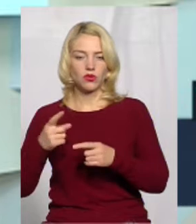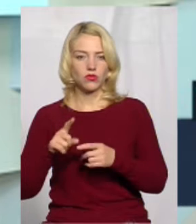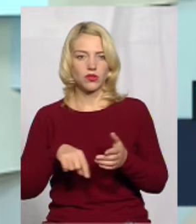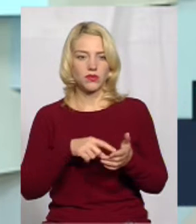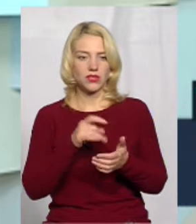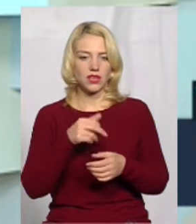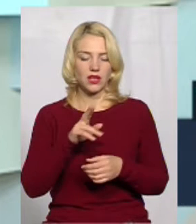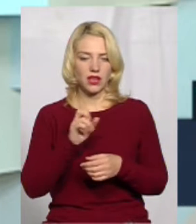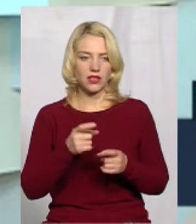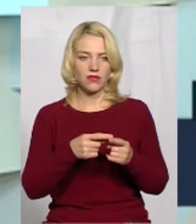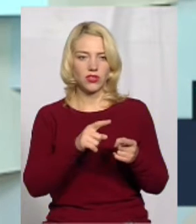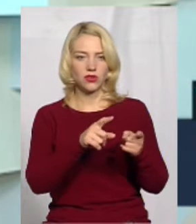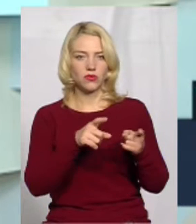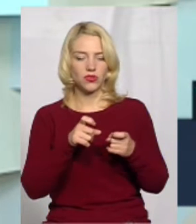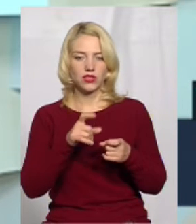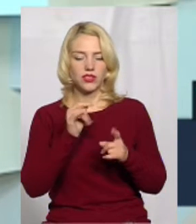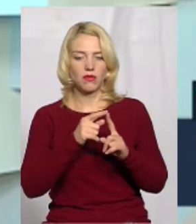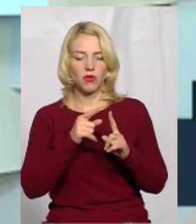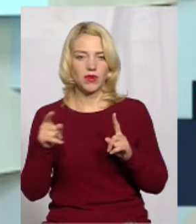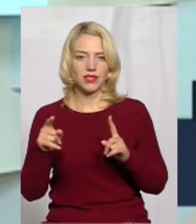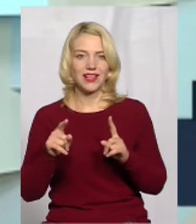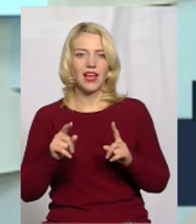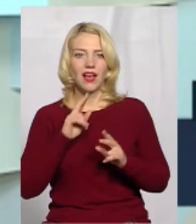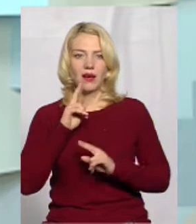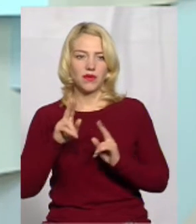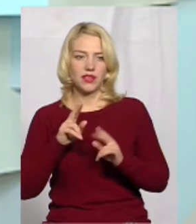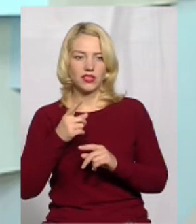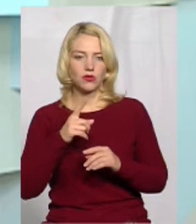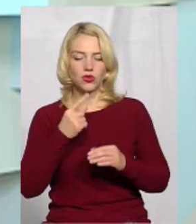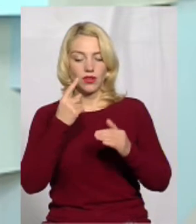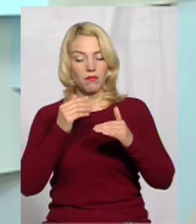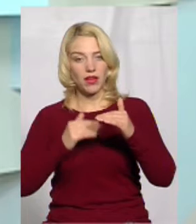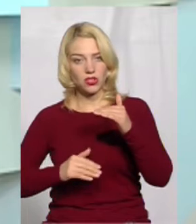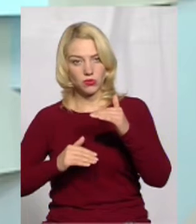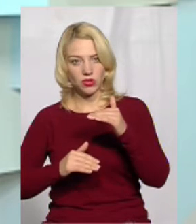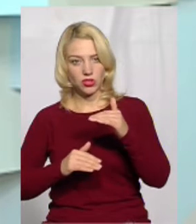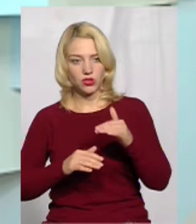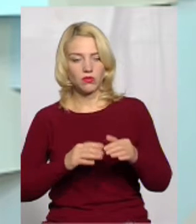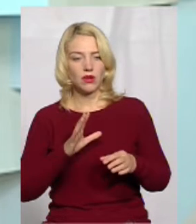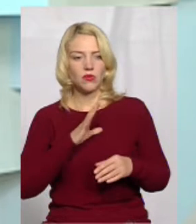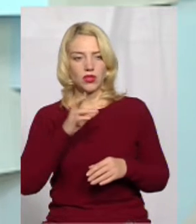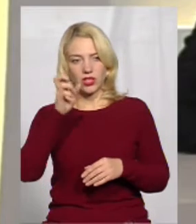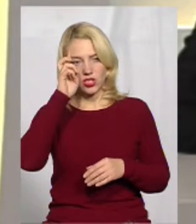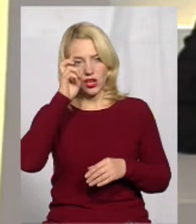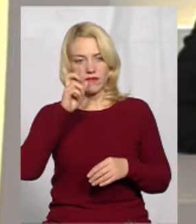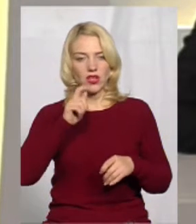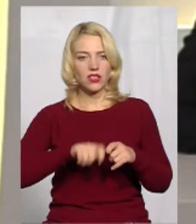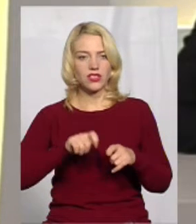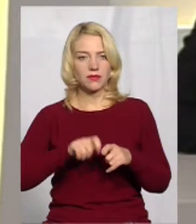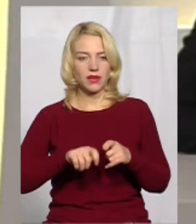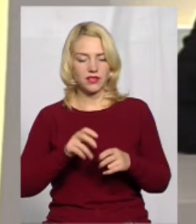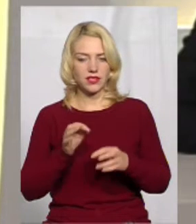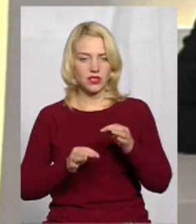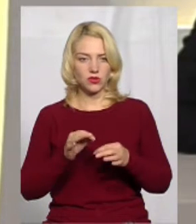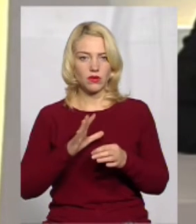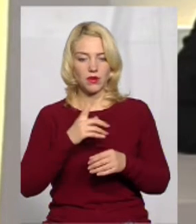на моменті апеляції, тому що на першій інстанції судилася взагалі державна труднобудвальна інспекція і перша